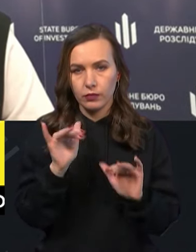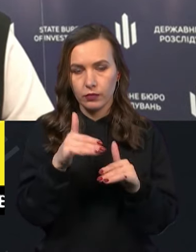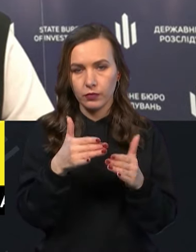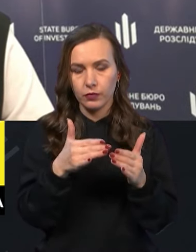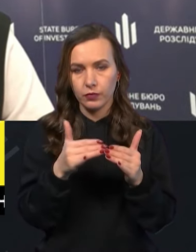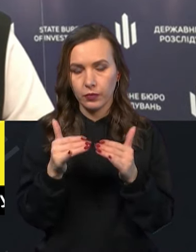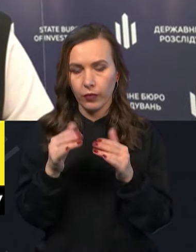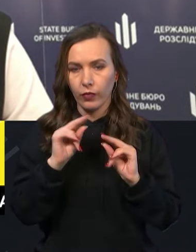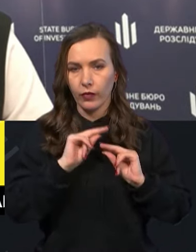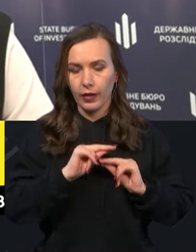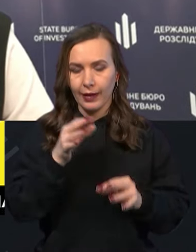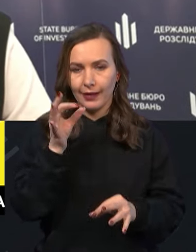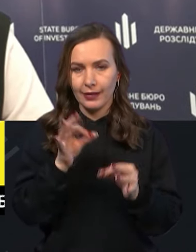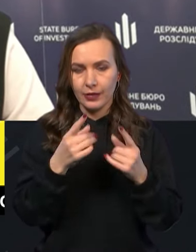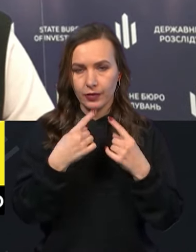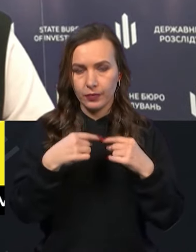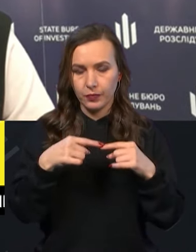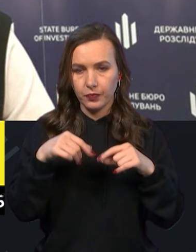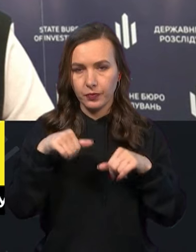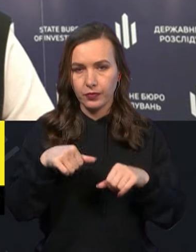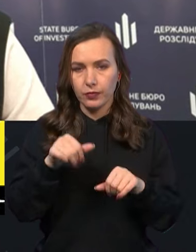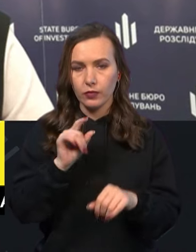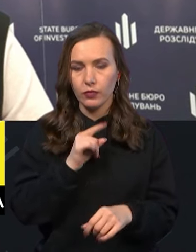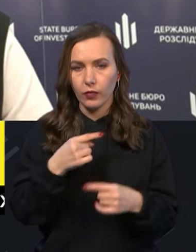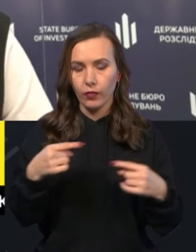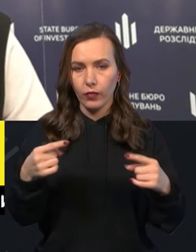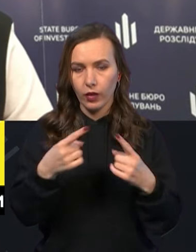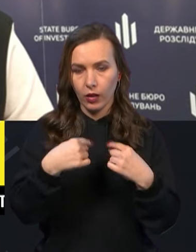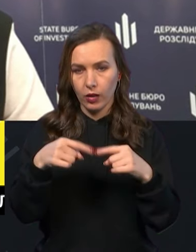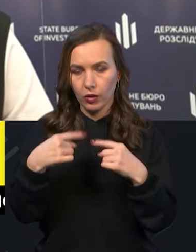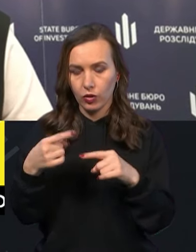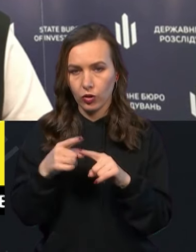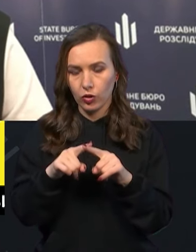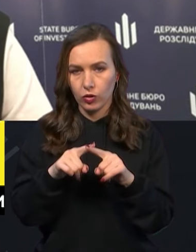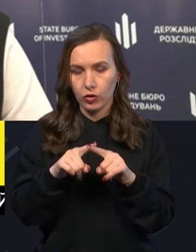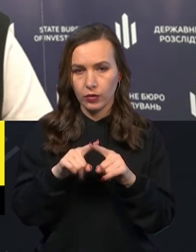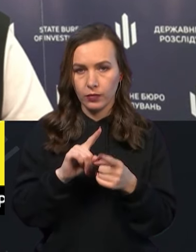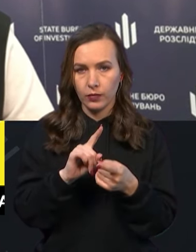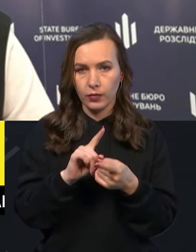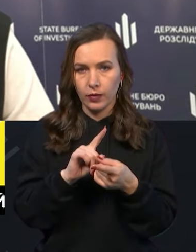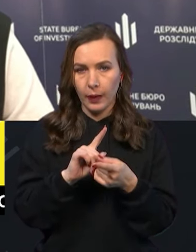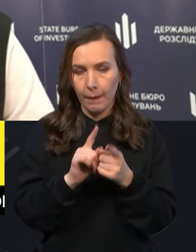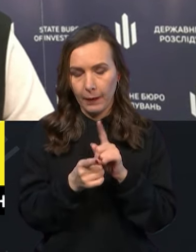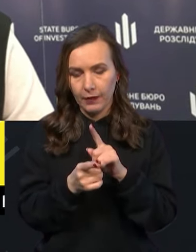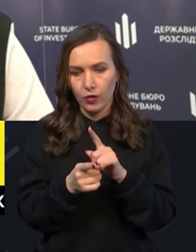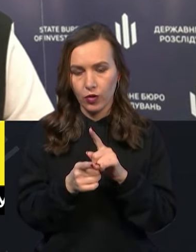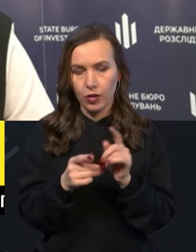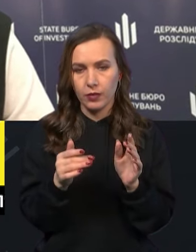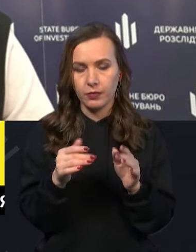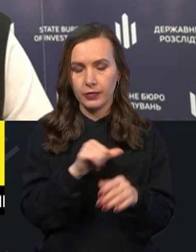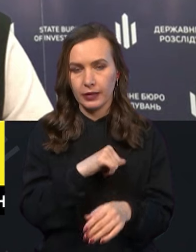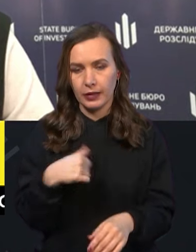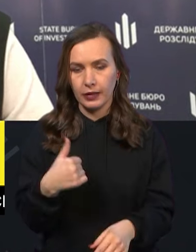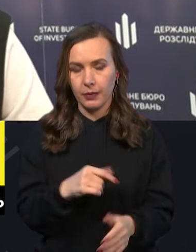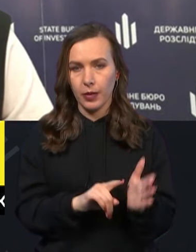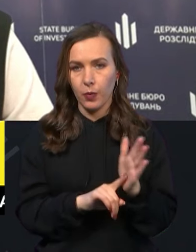суддівського корпусу, правоохорони і інших органів, вони тоді перевзулися в повітрі і добровільно почали співпрацювати